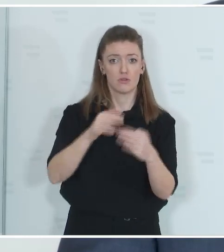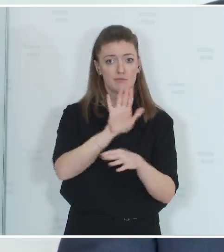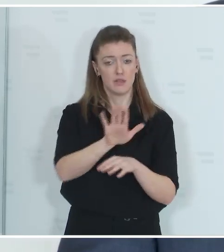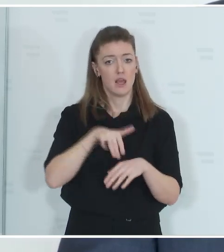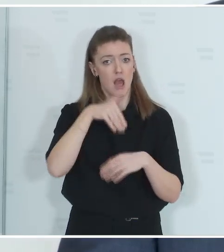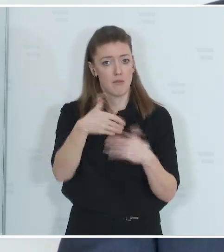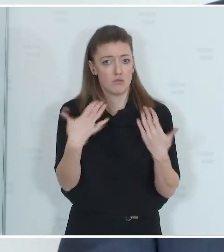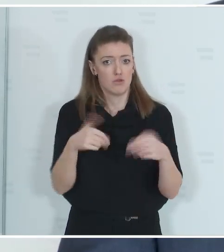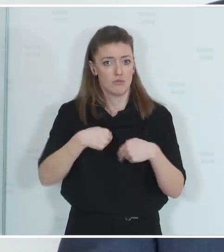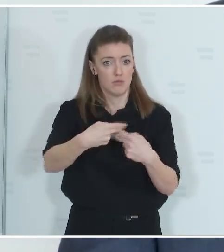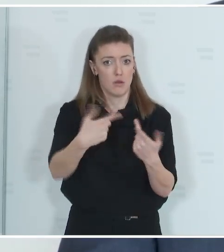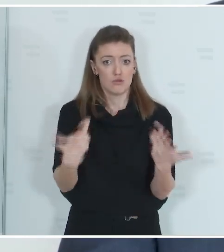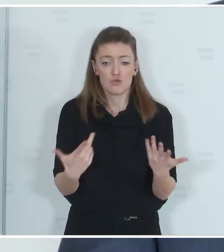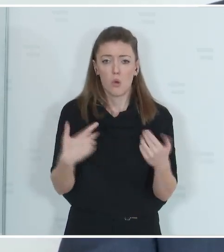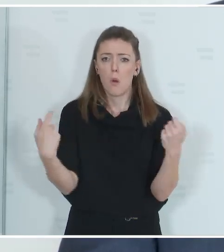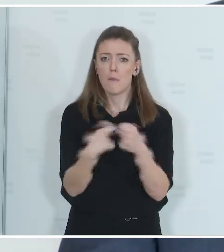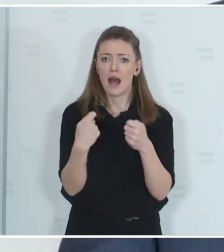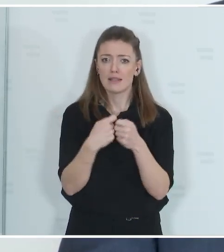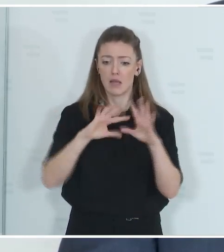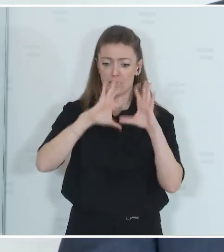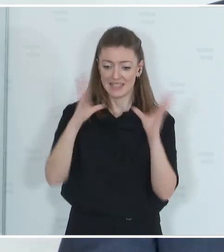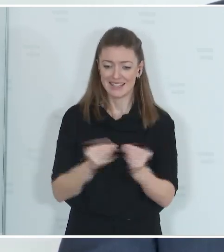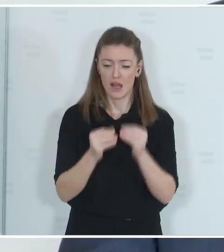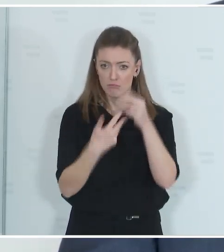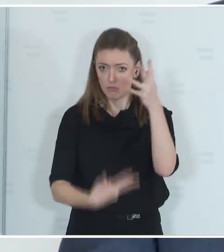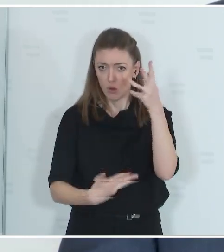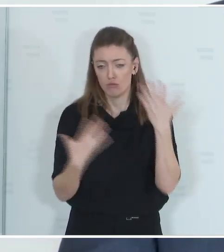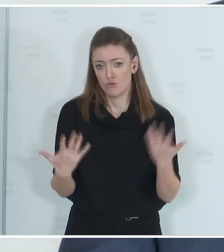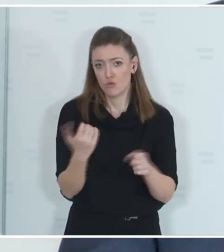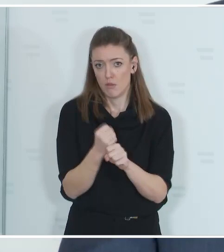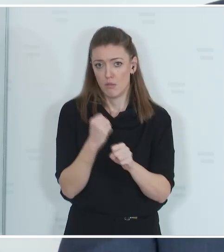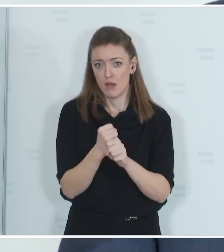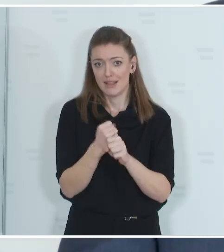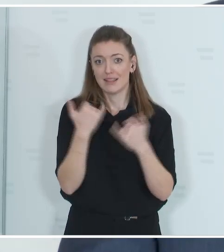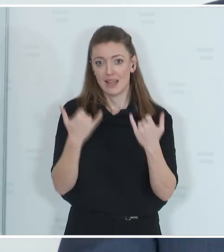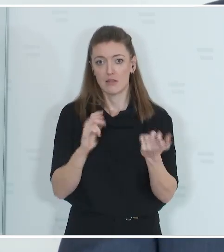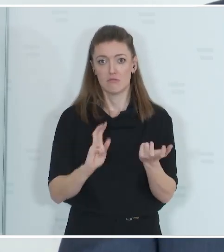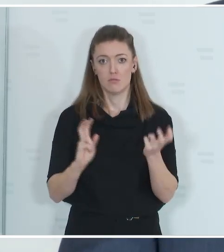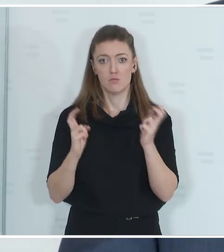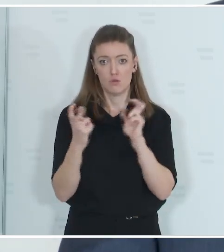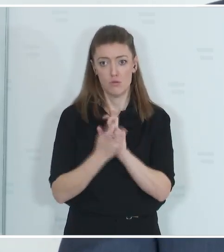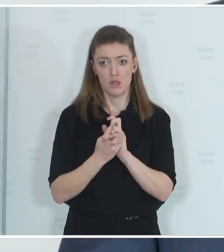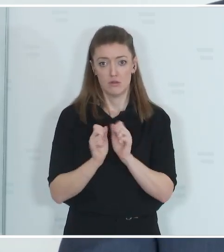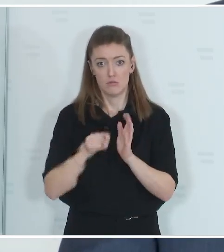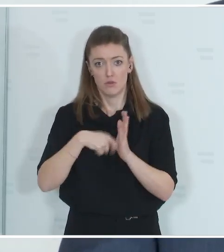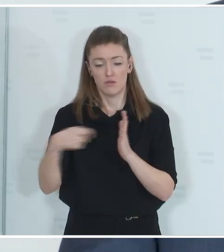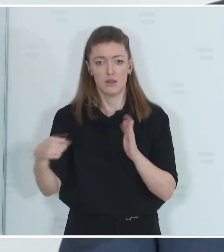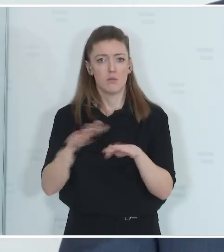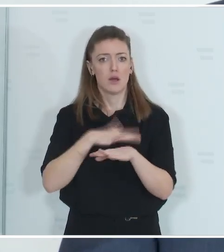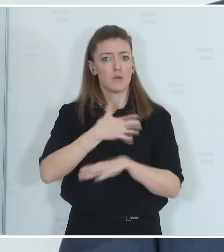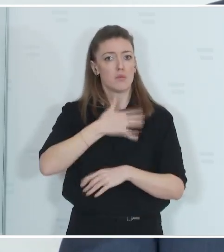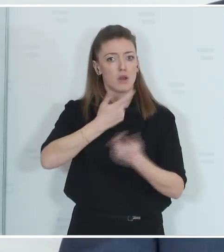ein Bündel an Maßnahmen, die hier ergriffen worden sind, die in vielen Bereichen jetzt auch zu greifen beginnen. Beispielsweise das